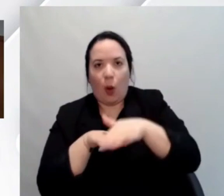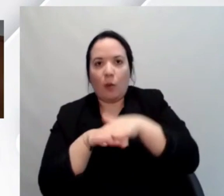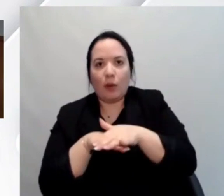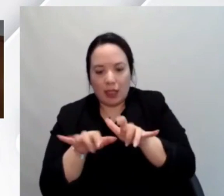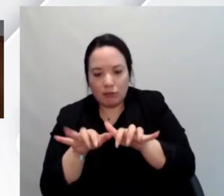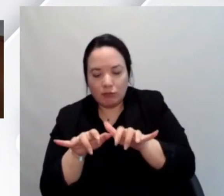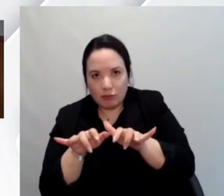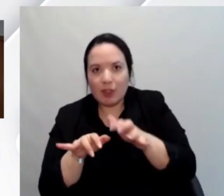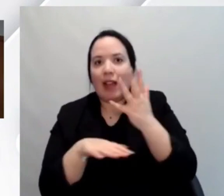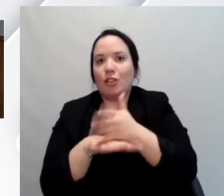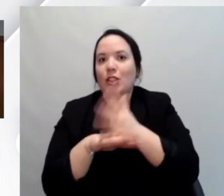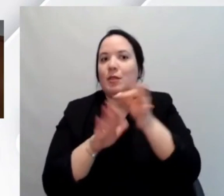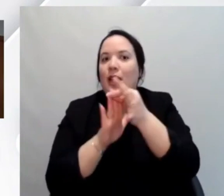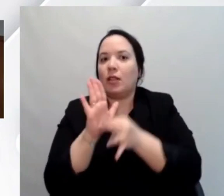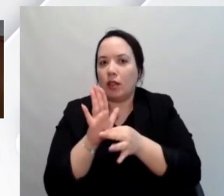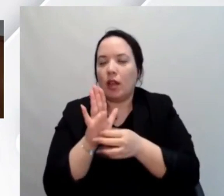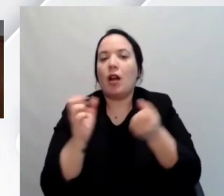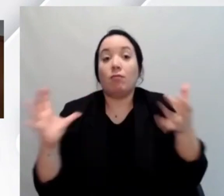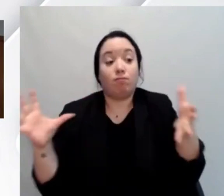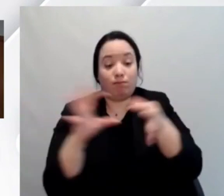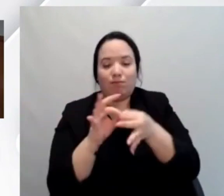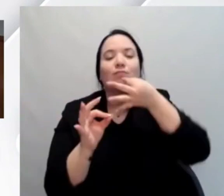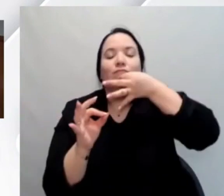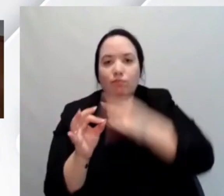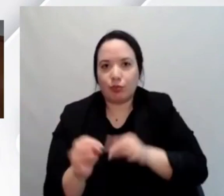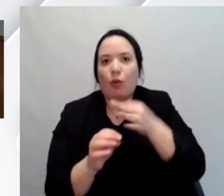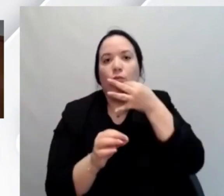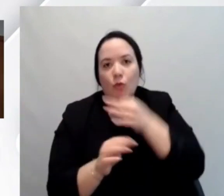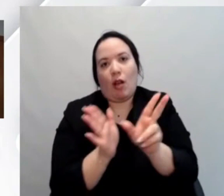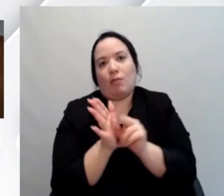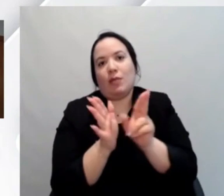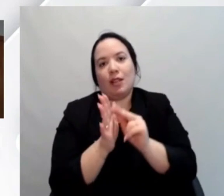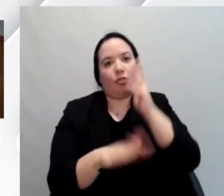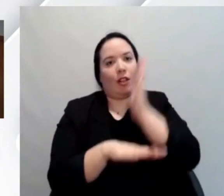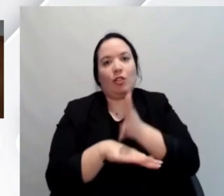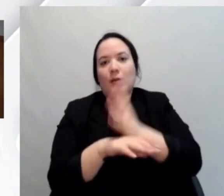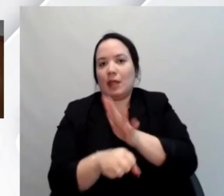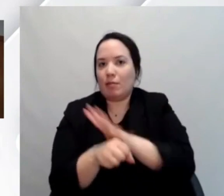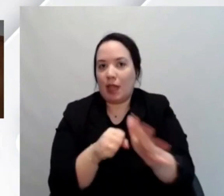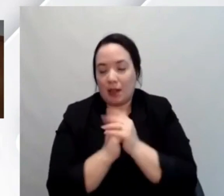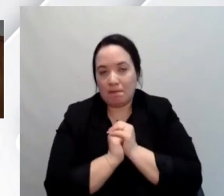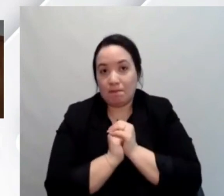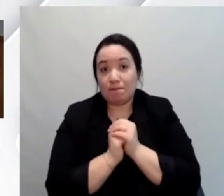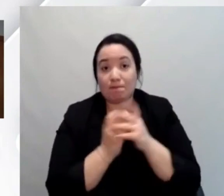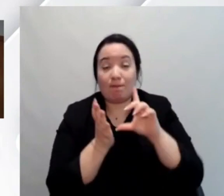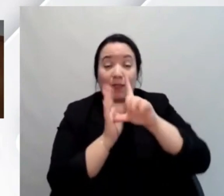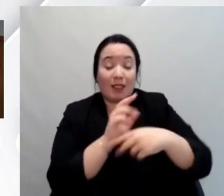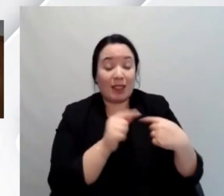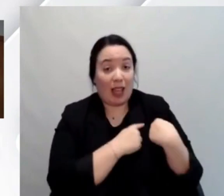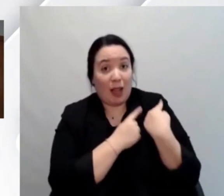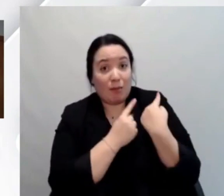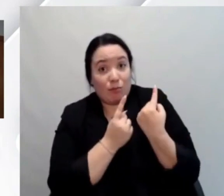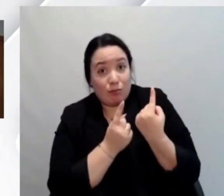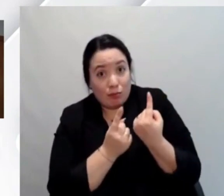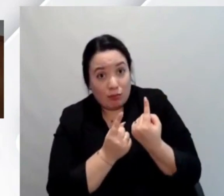accessibilità è possibile realizzare applicazioni completamente accessibili. Nel corso degli anni, riporto